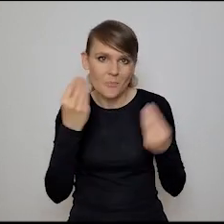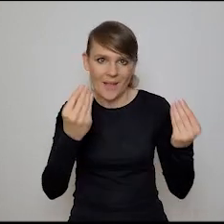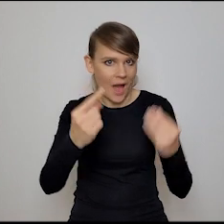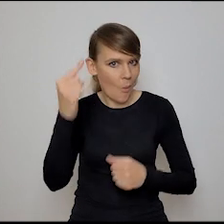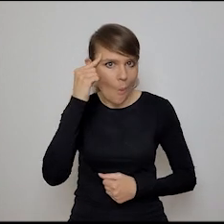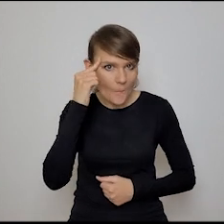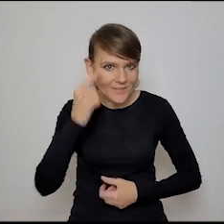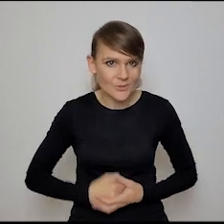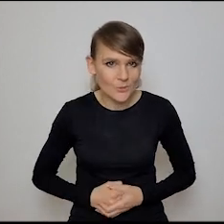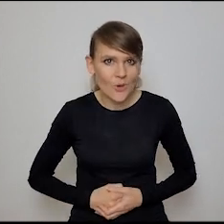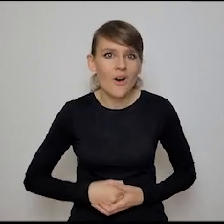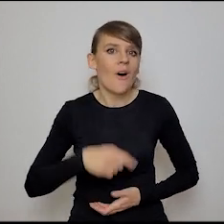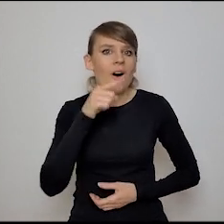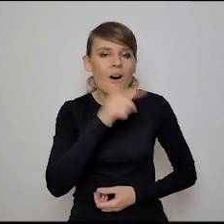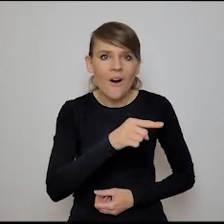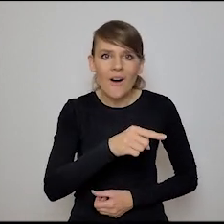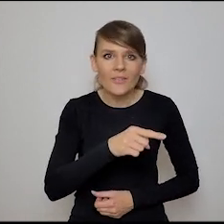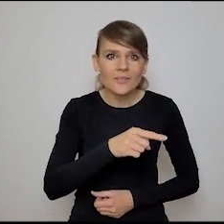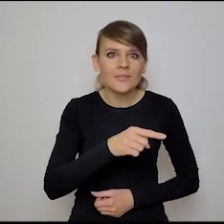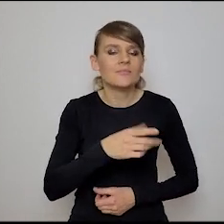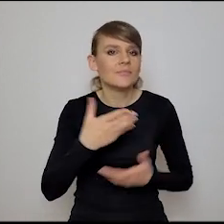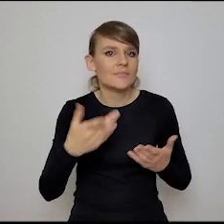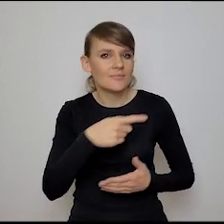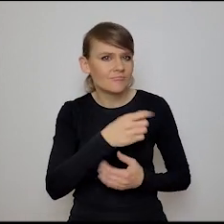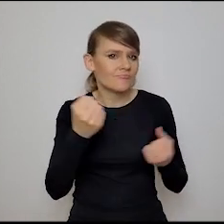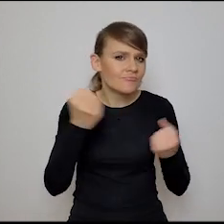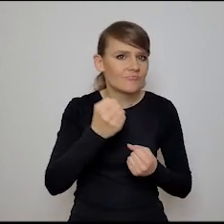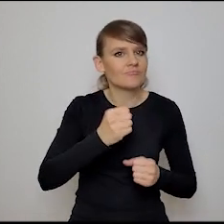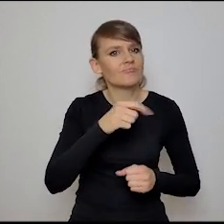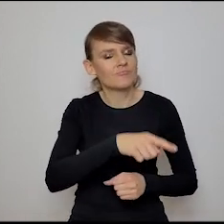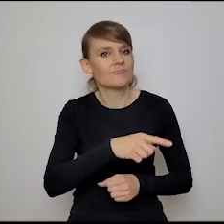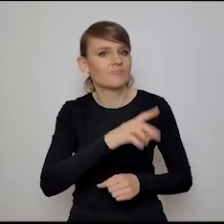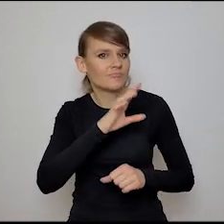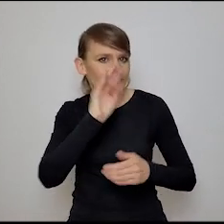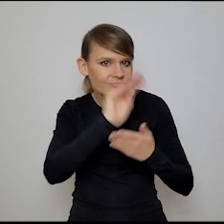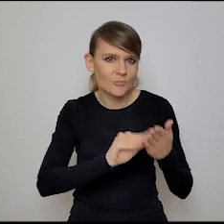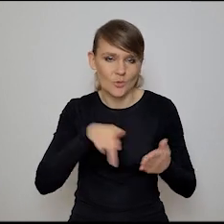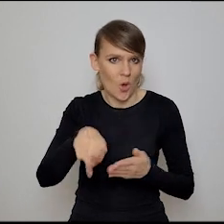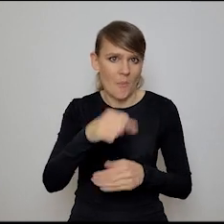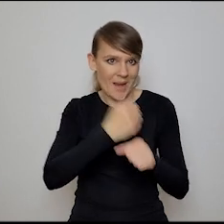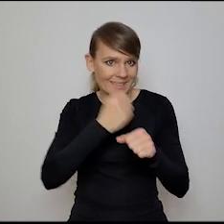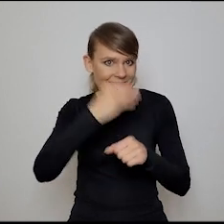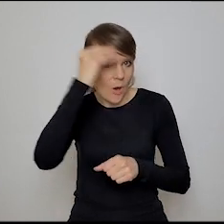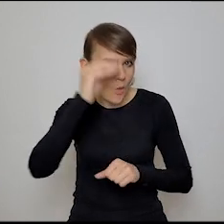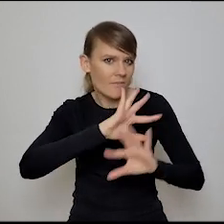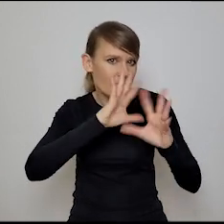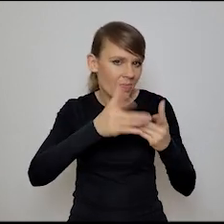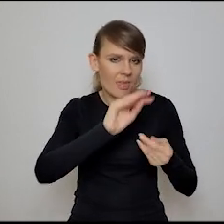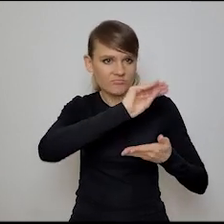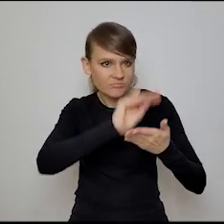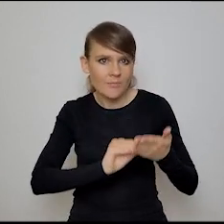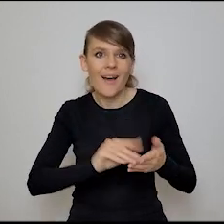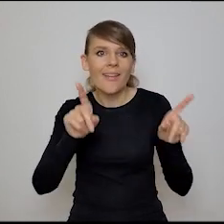umysł i gdzie on, no, znaczy i tylko erodycyjny sposób, to jest de facto praca naukowa, ale też bardzo